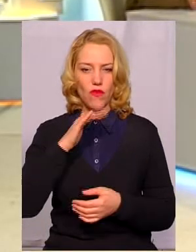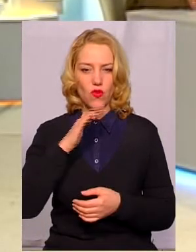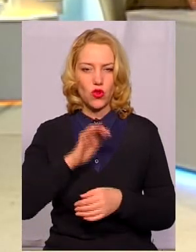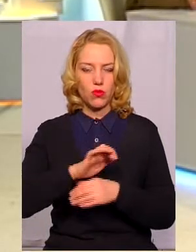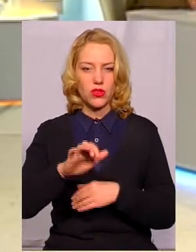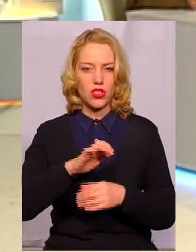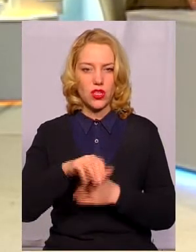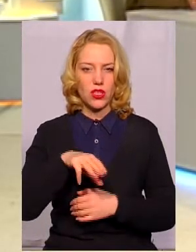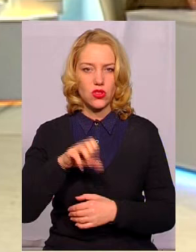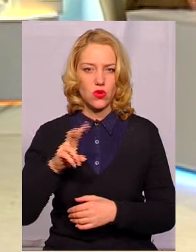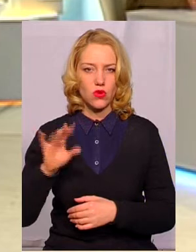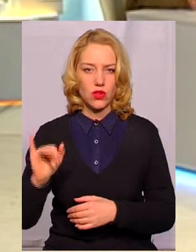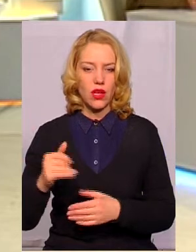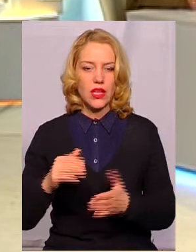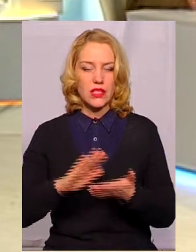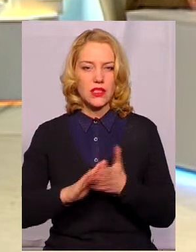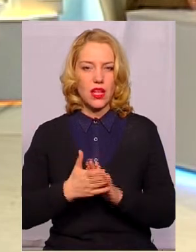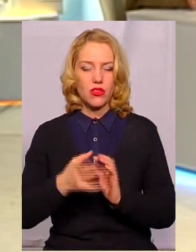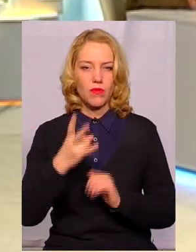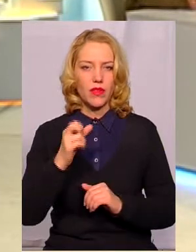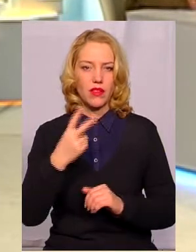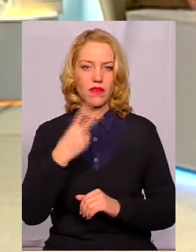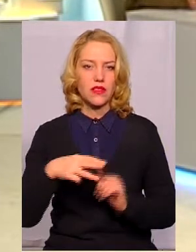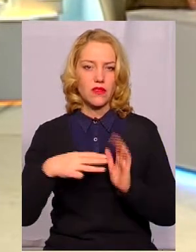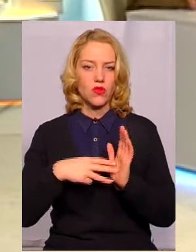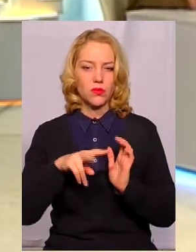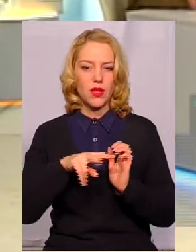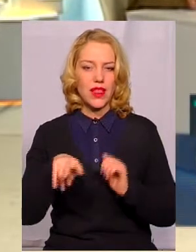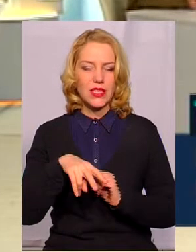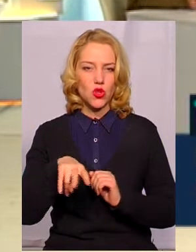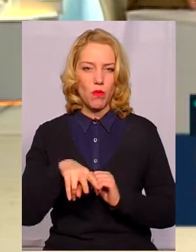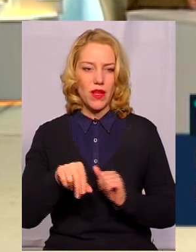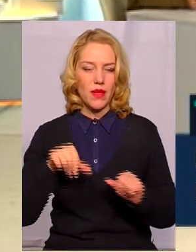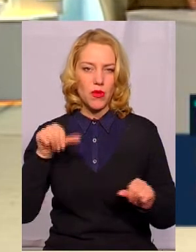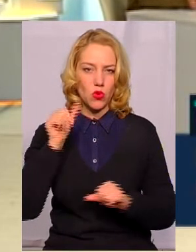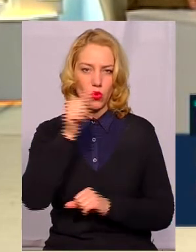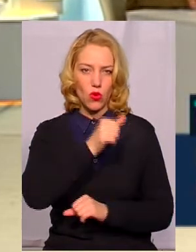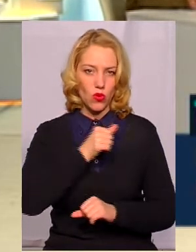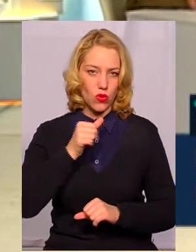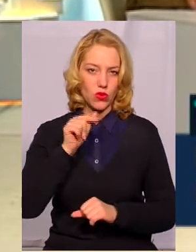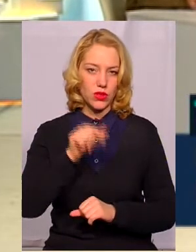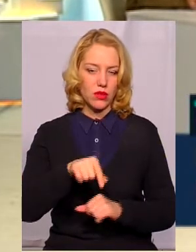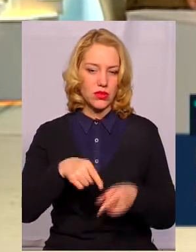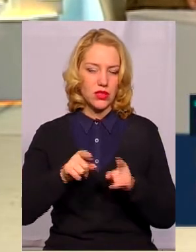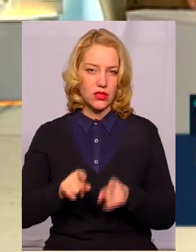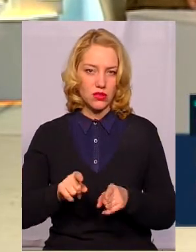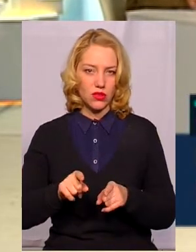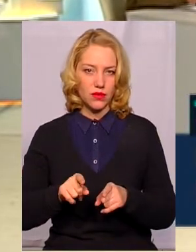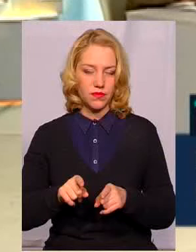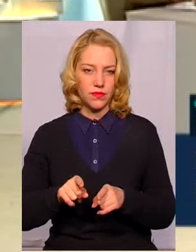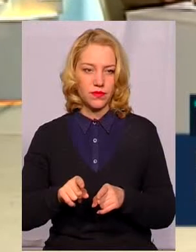водовідведення станом на 28 листопада минулого року. І там дійсно,